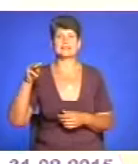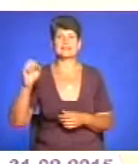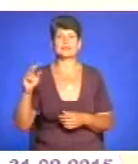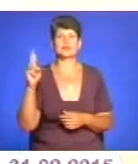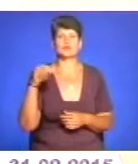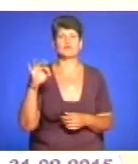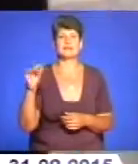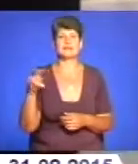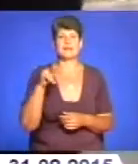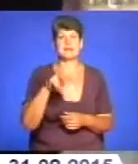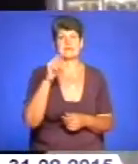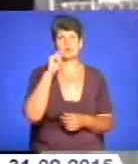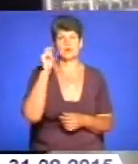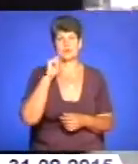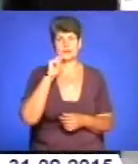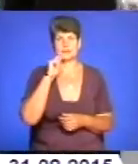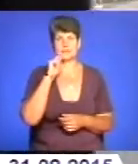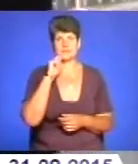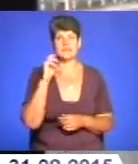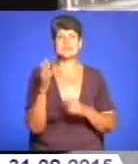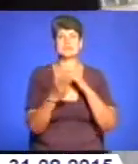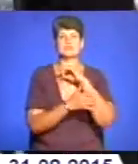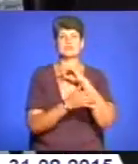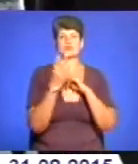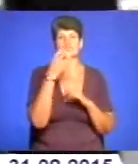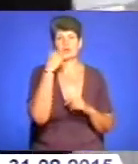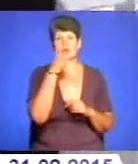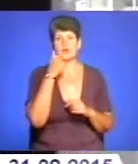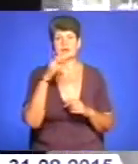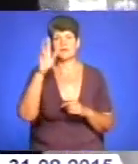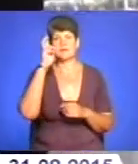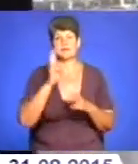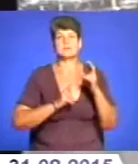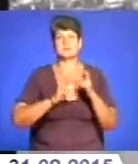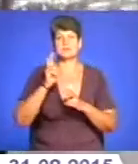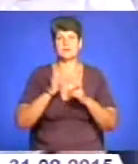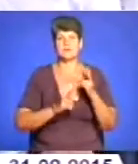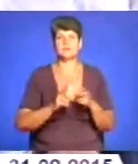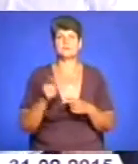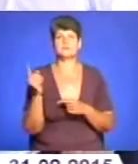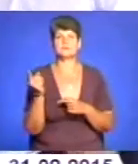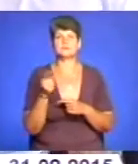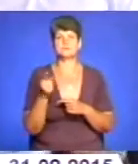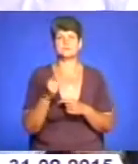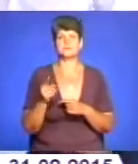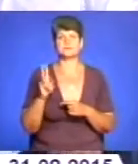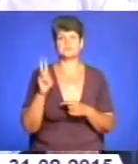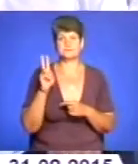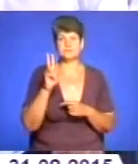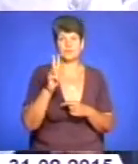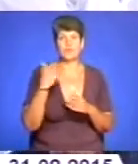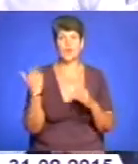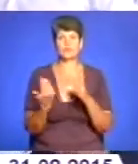Довженка, Лесі Українки. За останні чотири роки комунальне підприємство «Тернопіль Електротранс» наполовину оновило